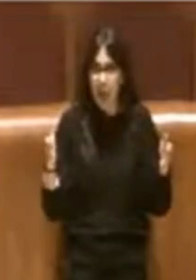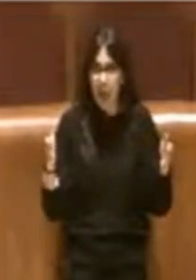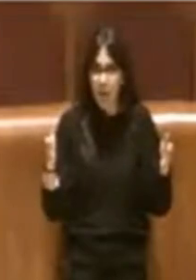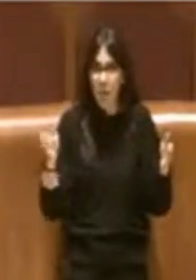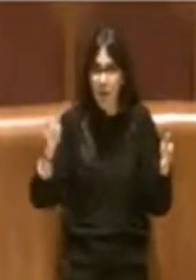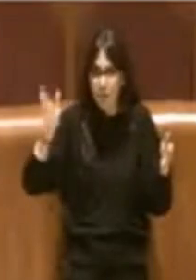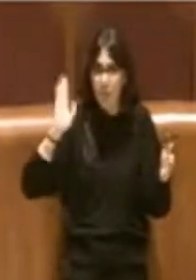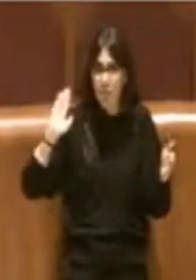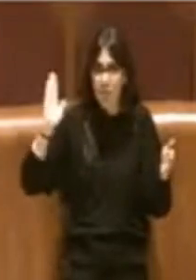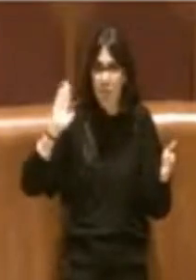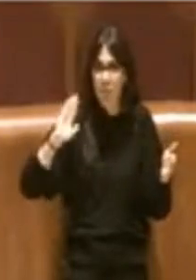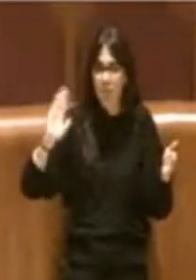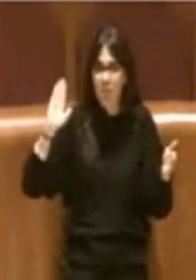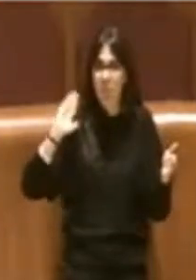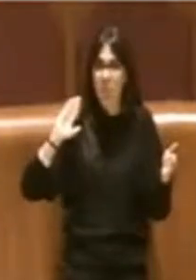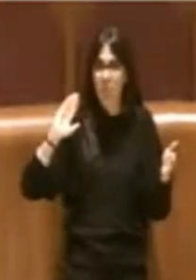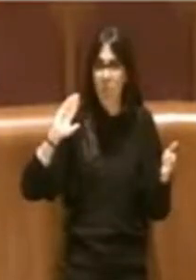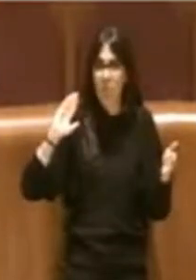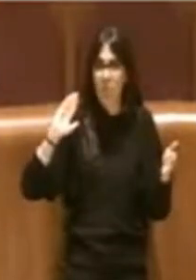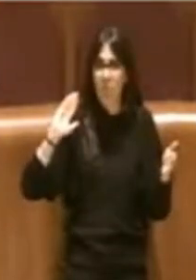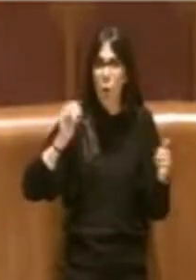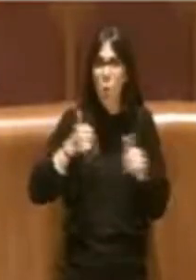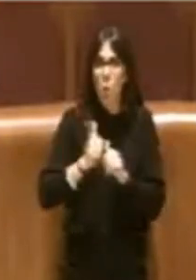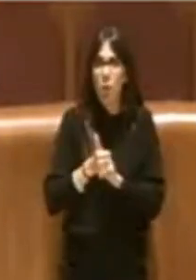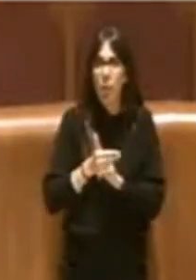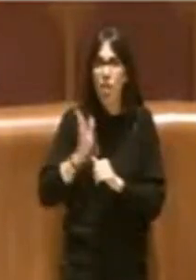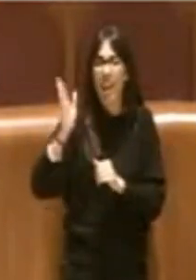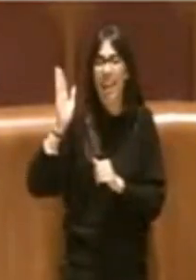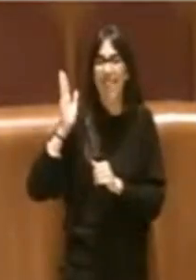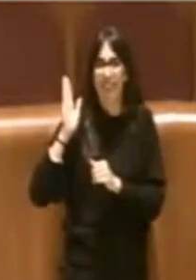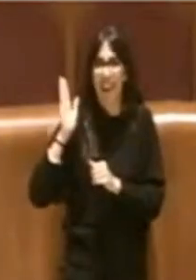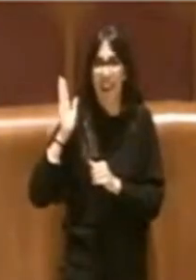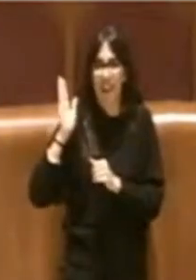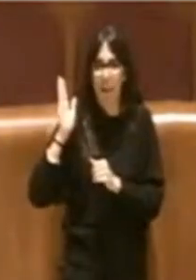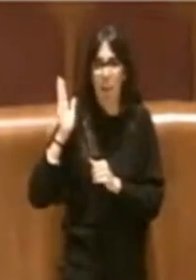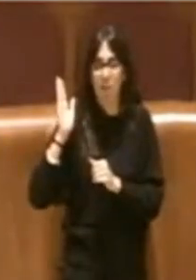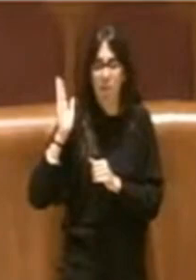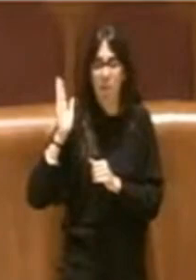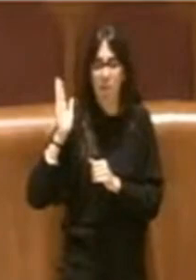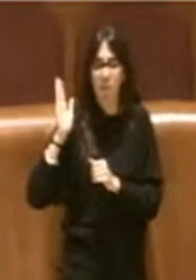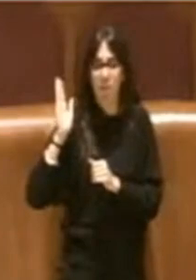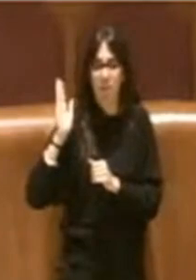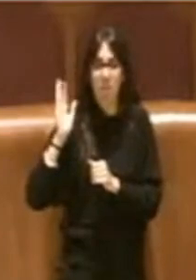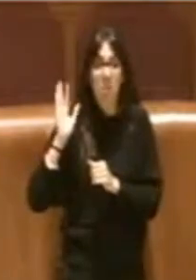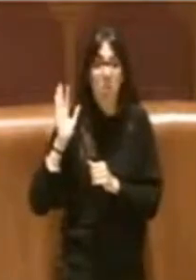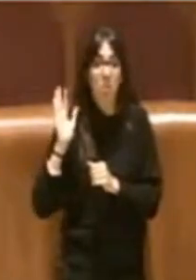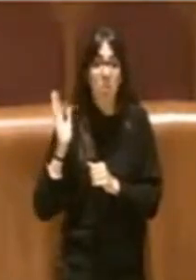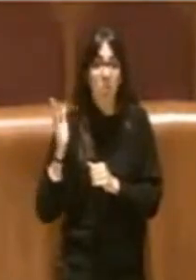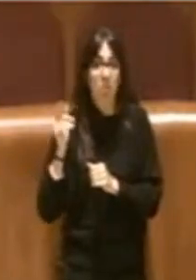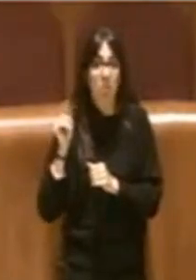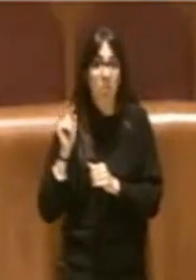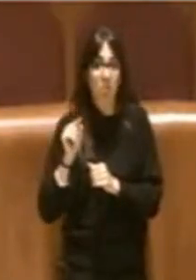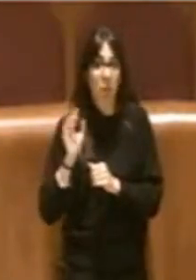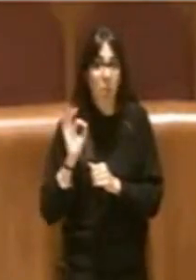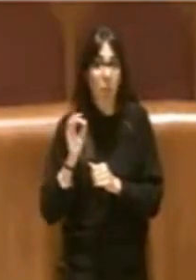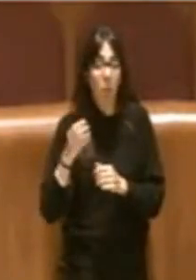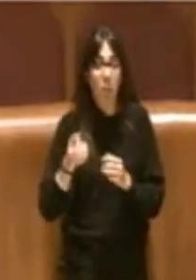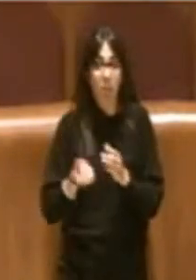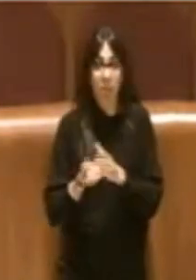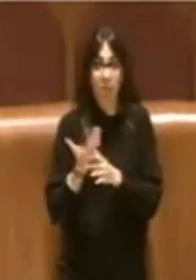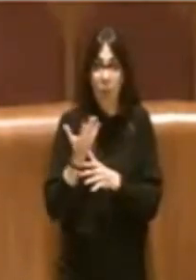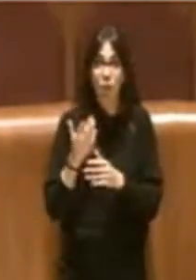che risalgono a undici anni fa quando fu istituita la gestione